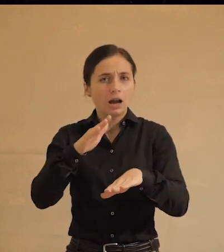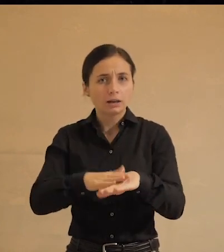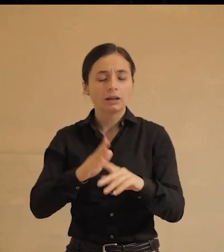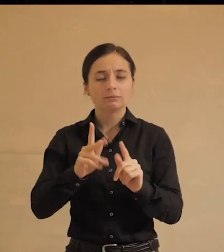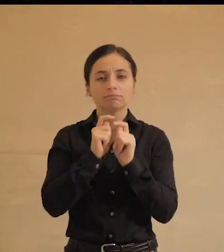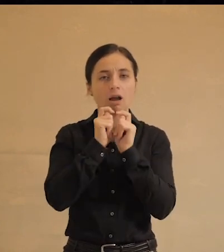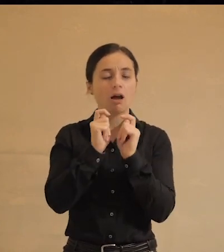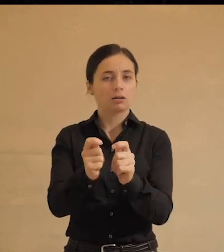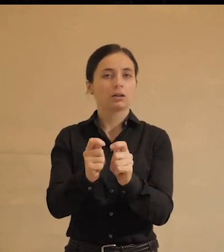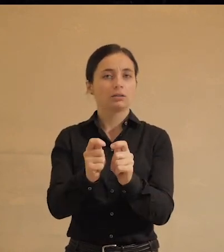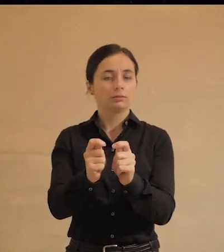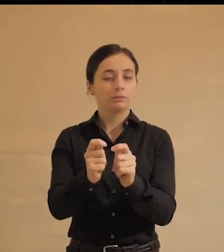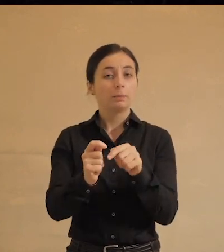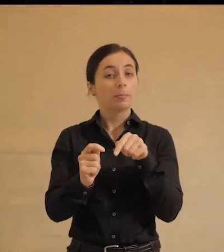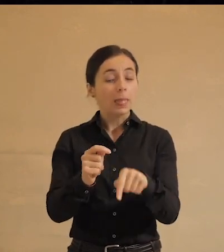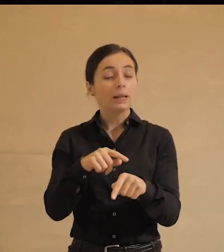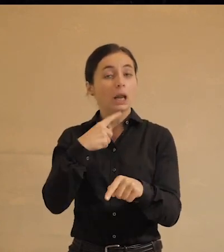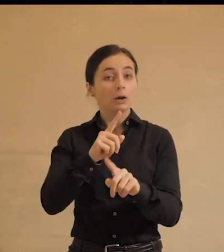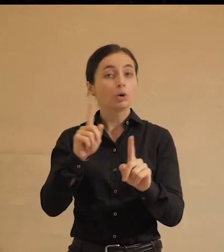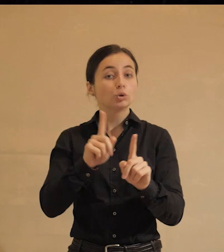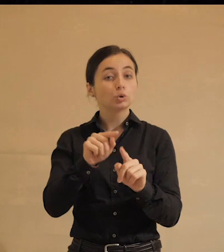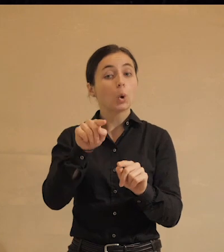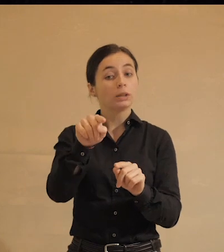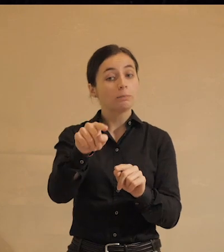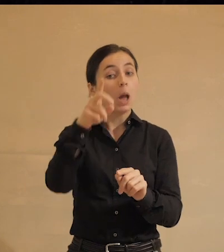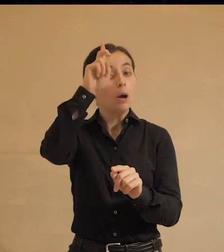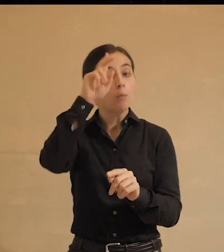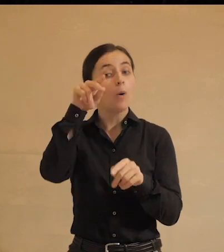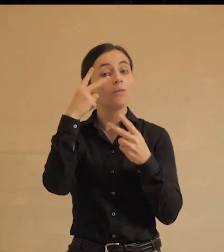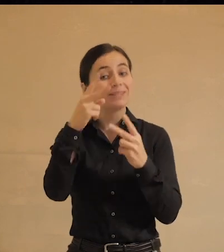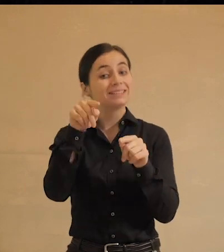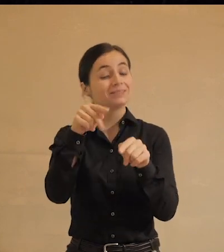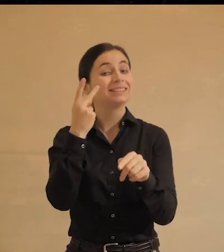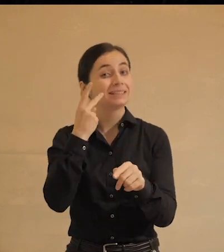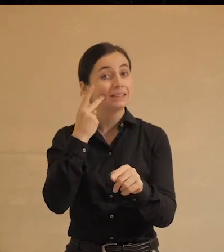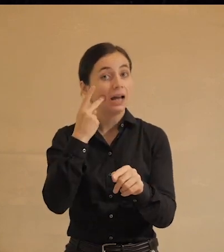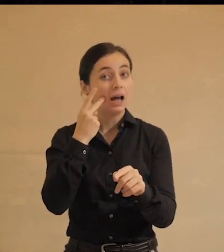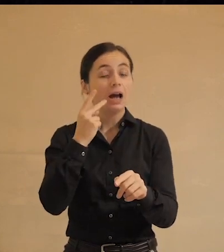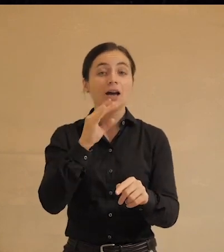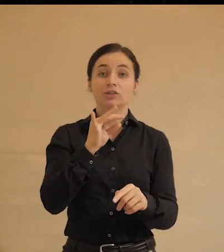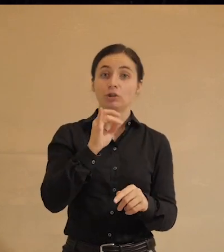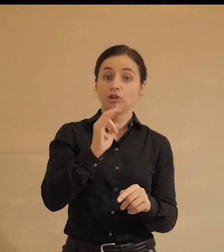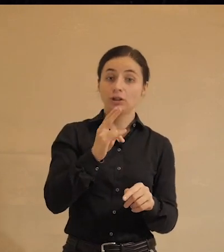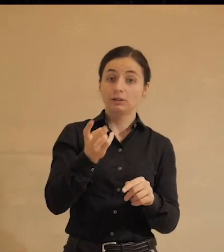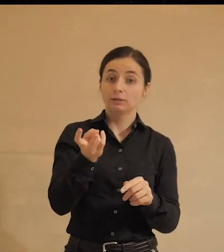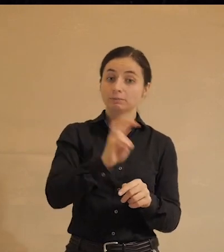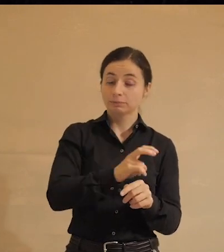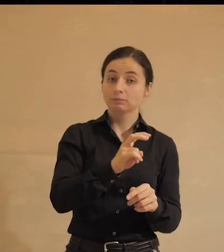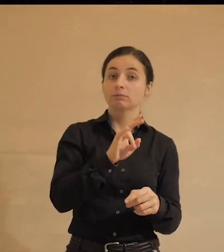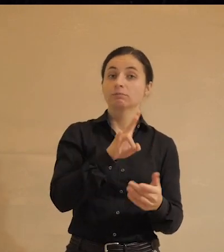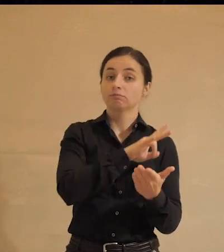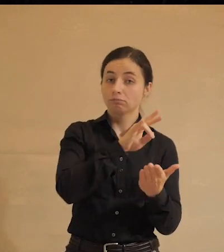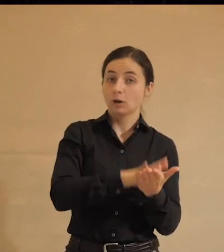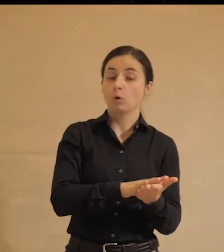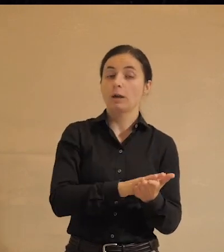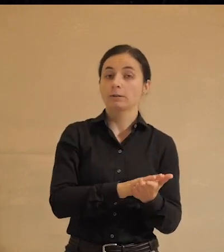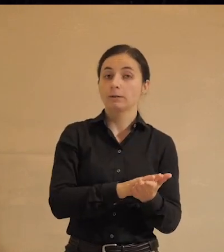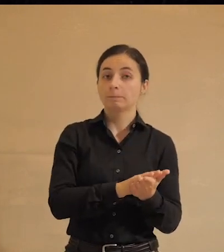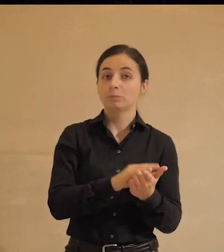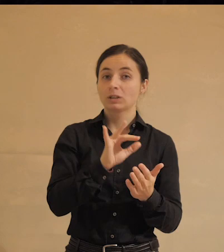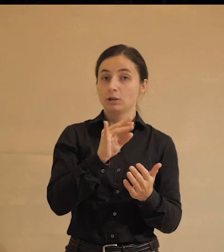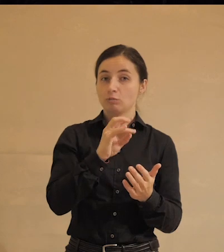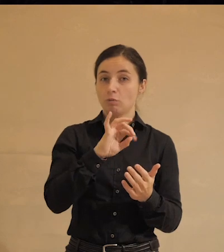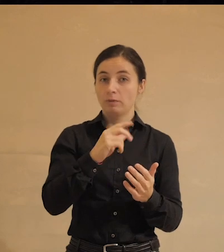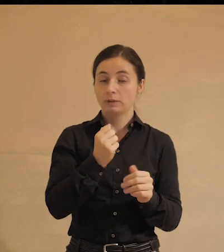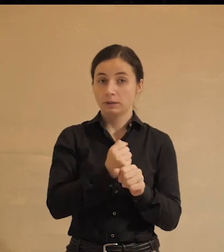награждали. И они говорили тебе, что Бог тебя видит всегда, а к священнику на исповедь ты придешь регулярно. вместо